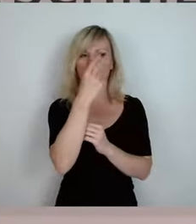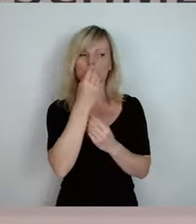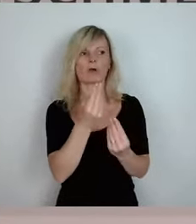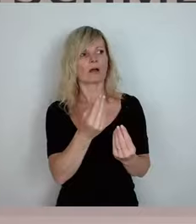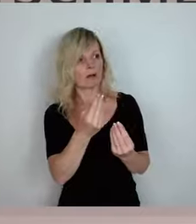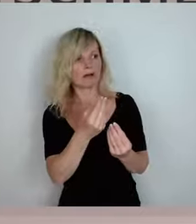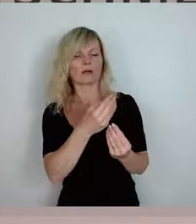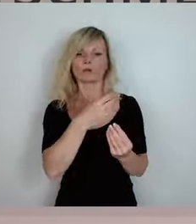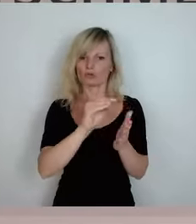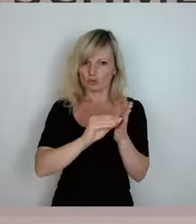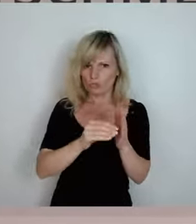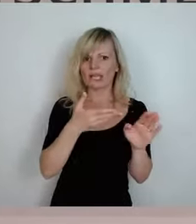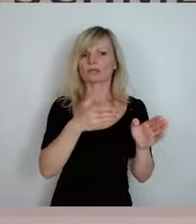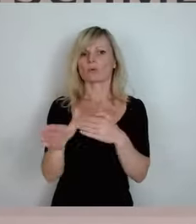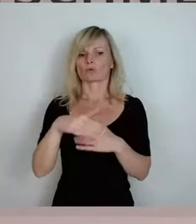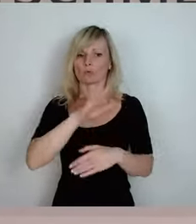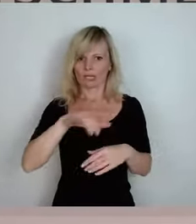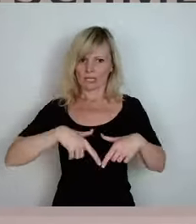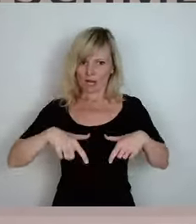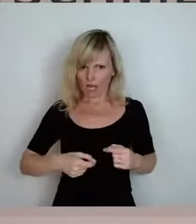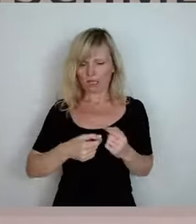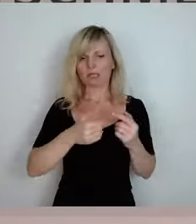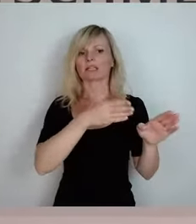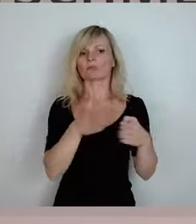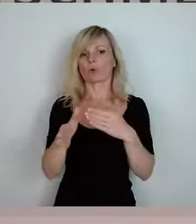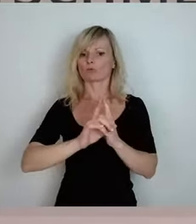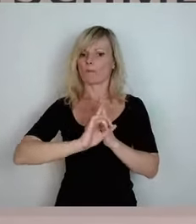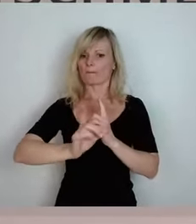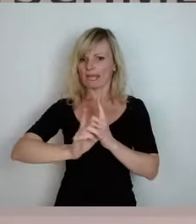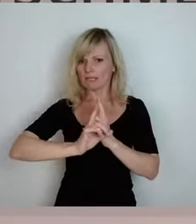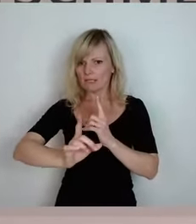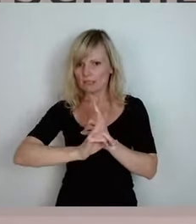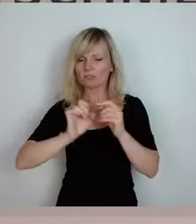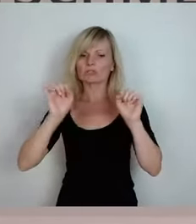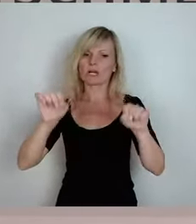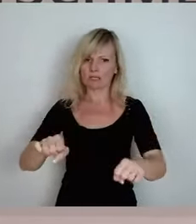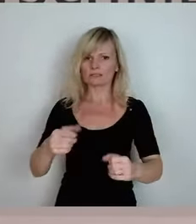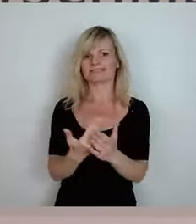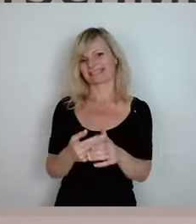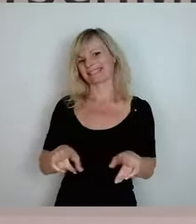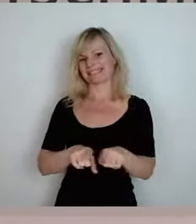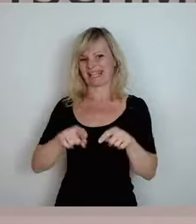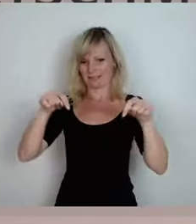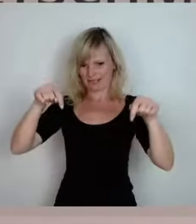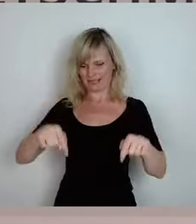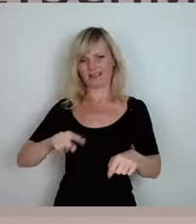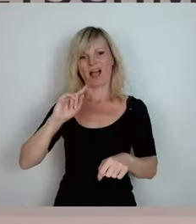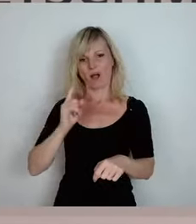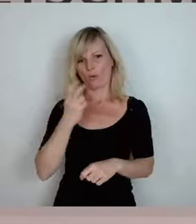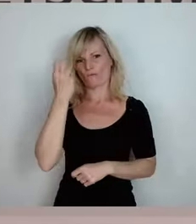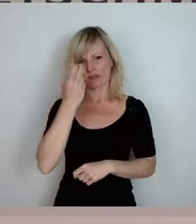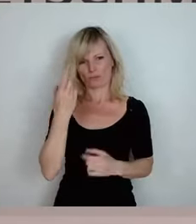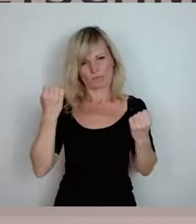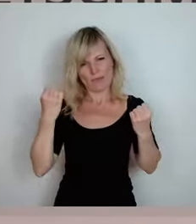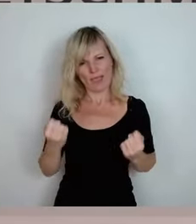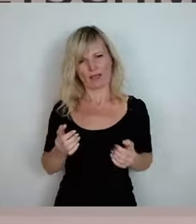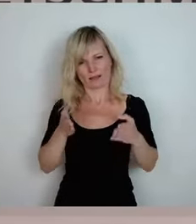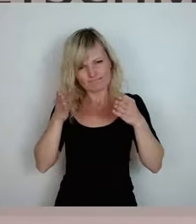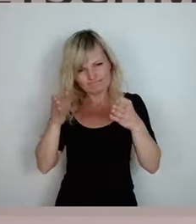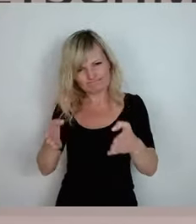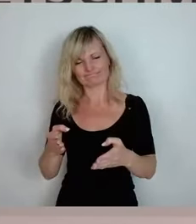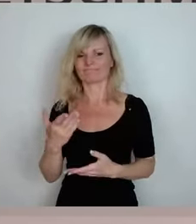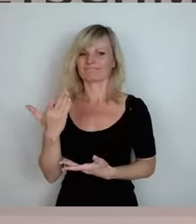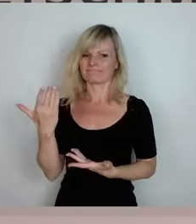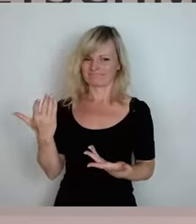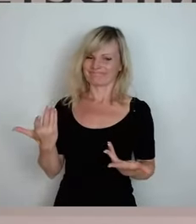sind in Ordnung, man kann pendeln. Und das ist ja das, was wir jetzt versuchen, auch hier nochmal zu verstärken, dass man eben hier auch eine